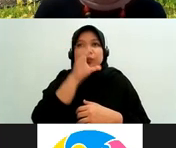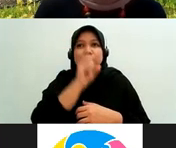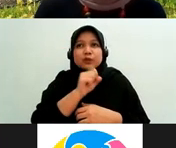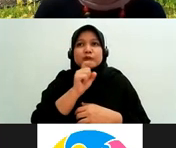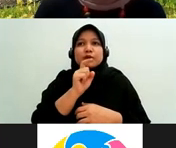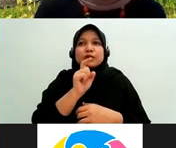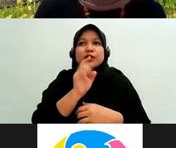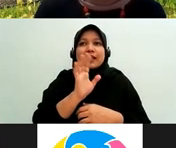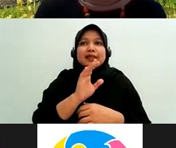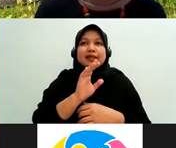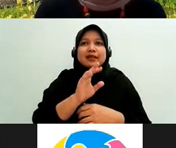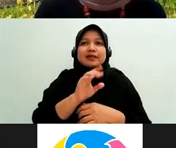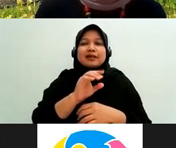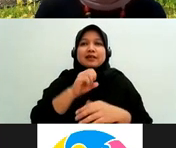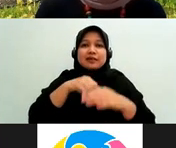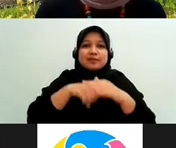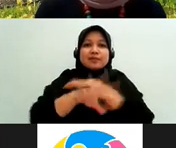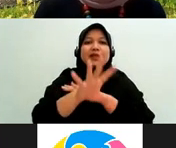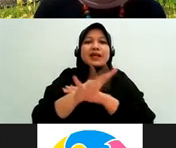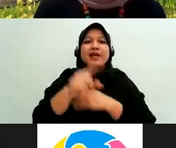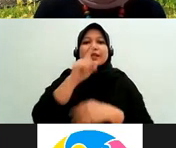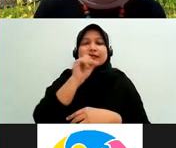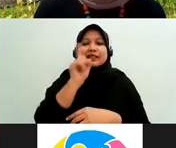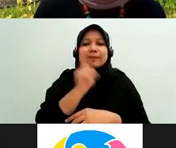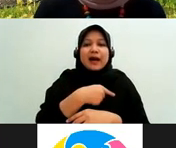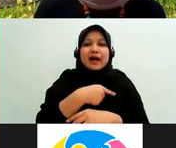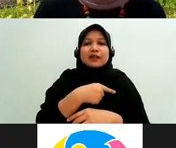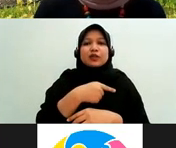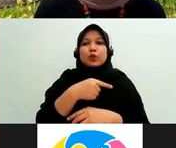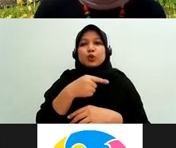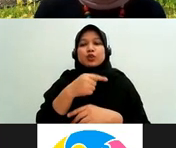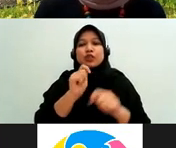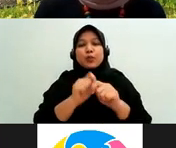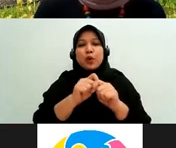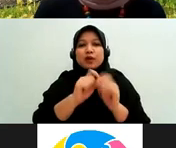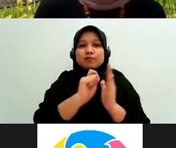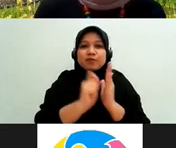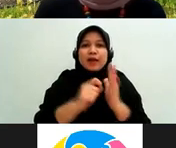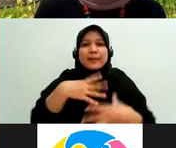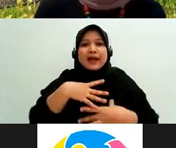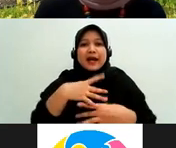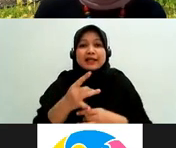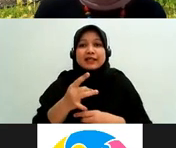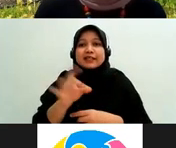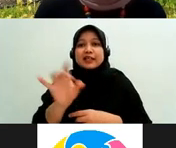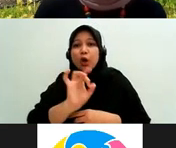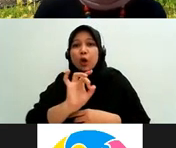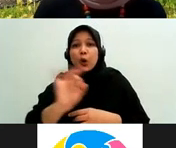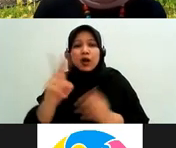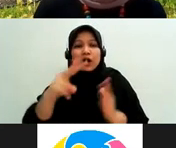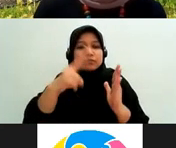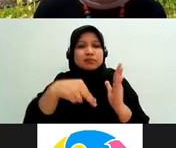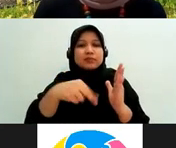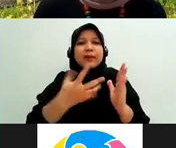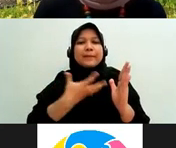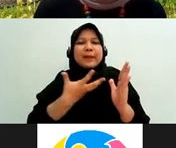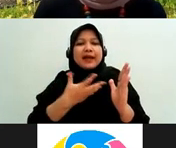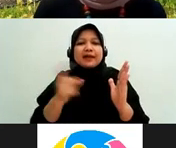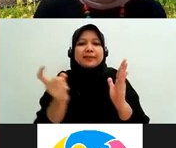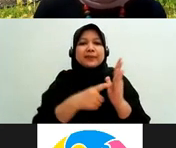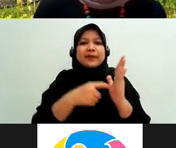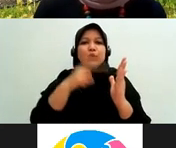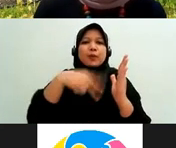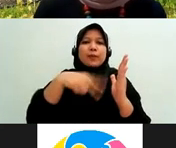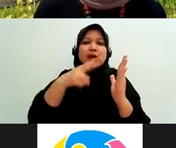dibaca sehingga orang mau klik gitu ya tapi bagi teman-teman kontributor solider saya rasa